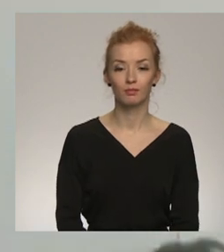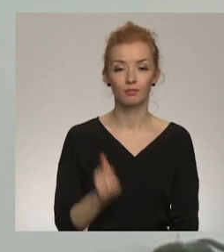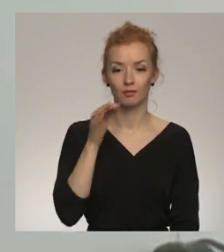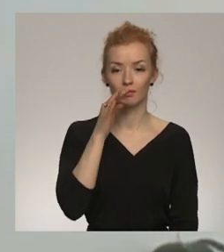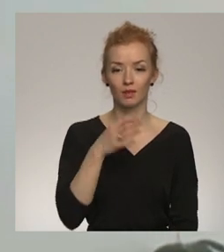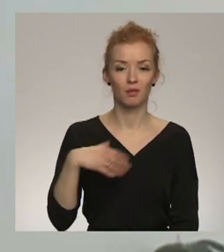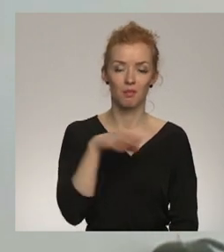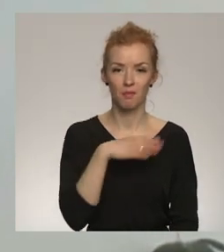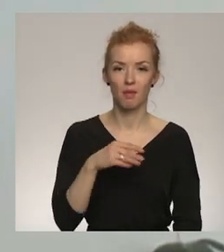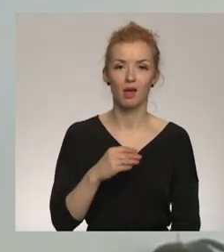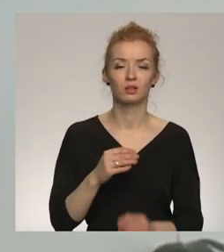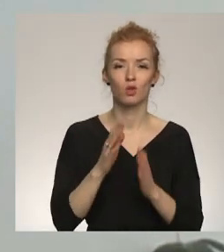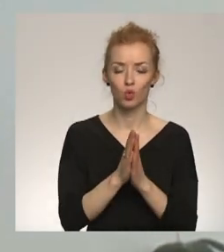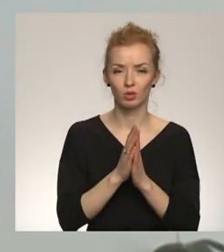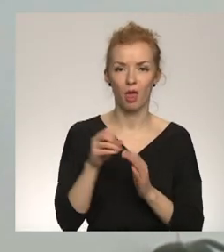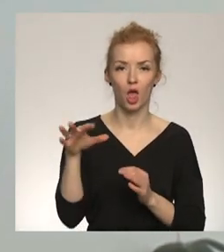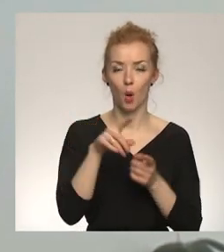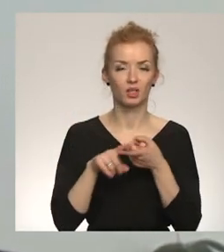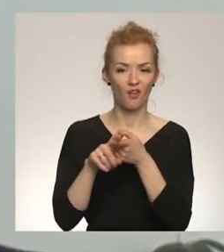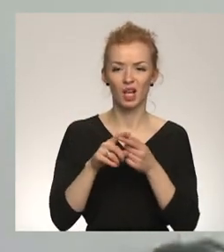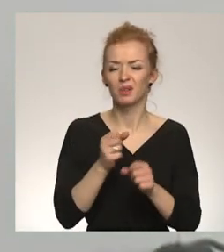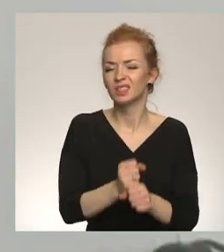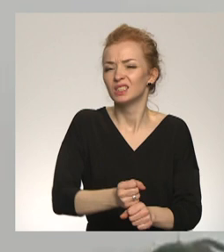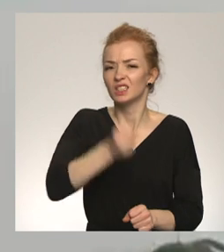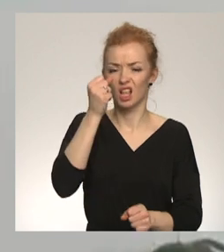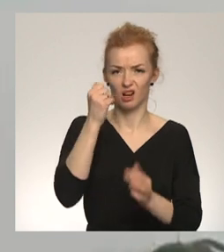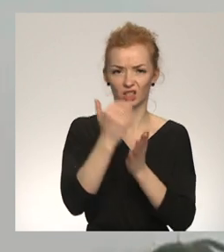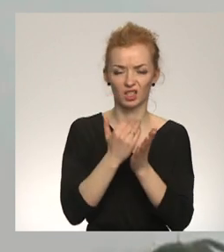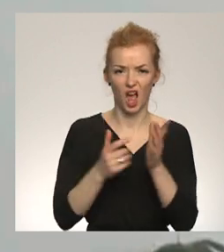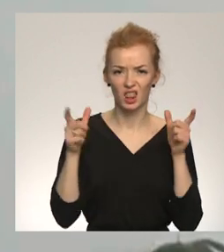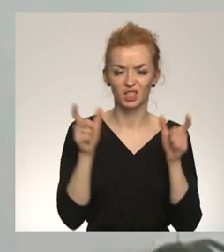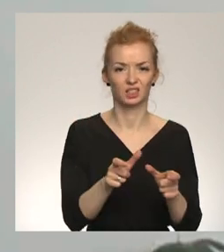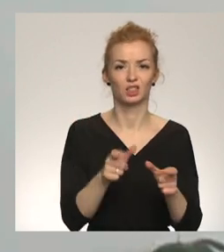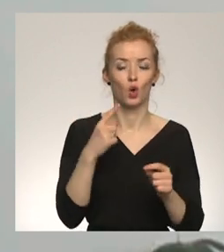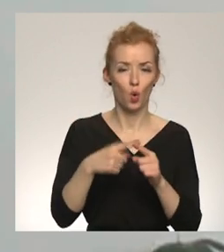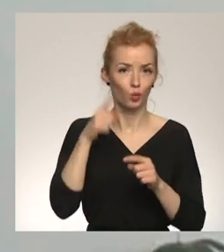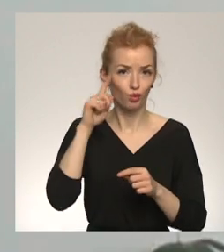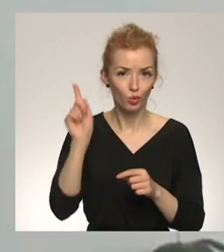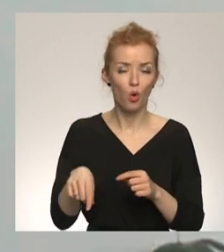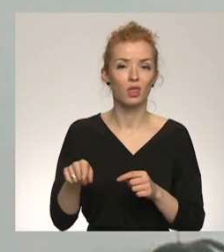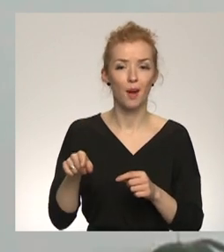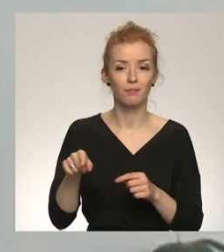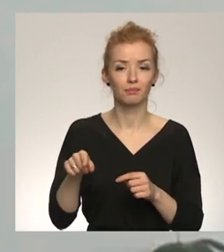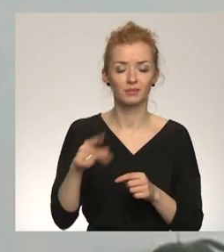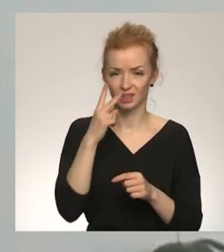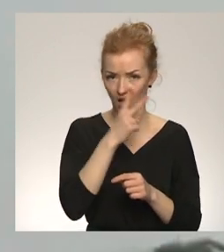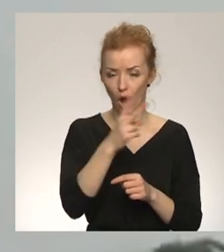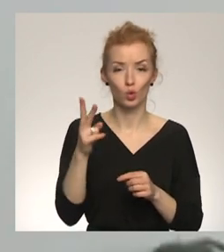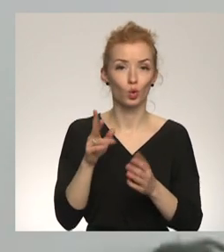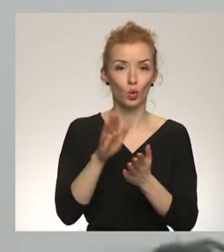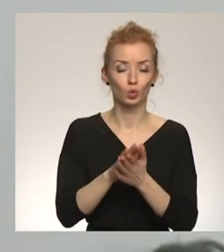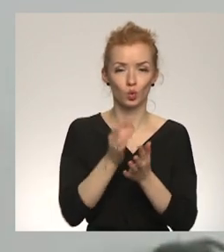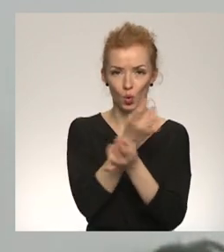tingrākās sankcijas no Eiropas Savienības valstu puses un no NATO puses, un protams, skatoties arī uz